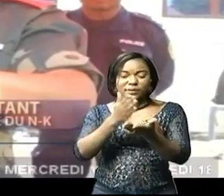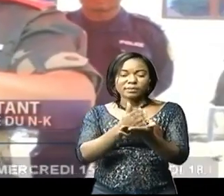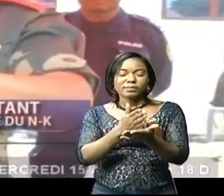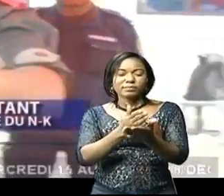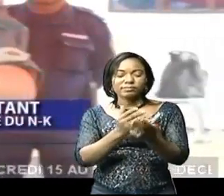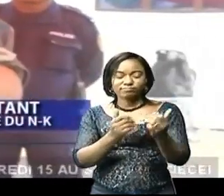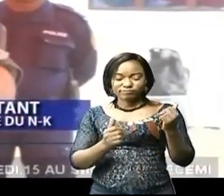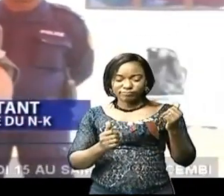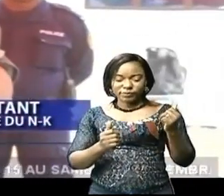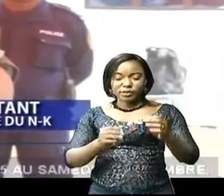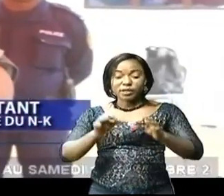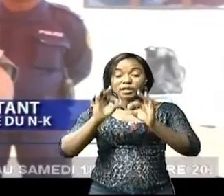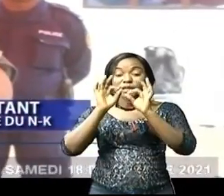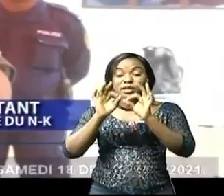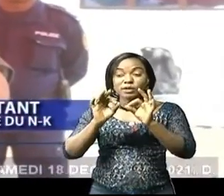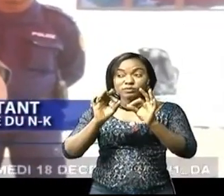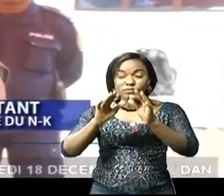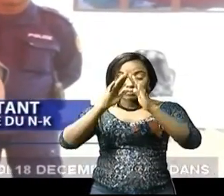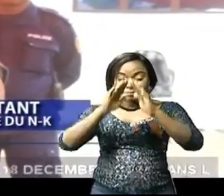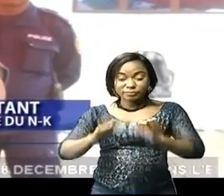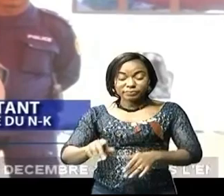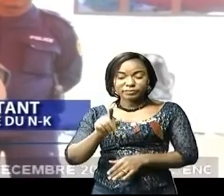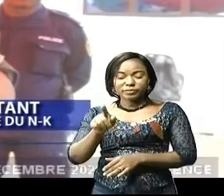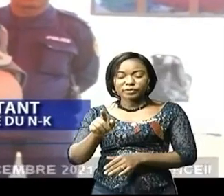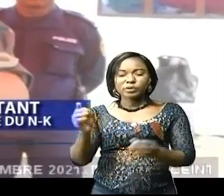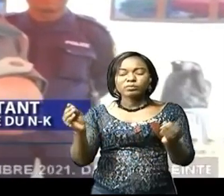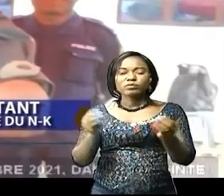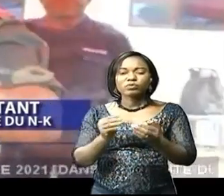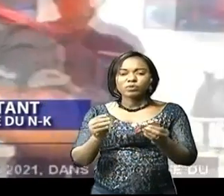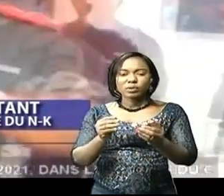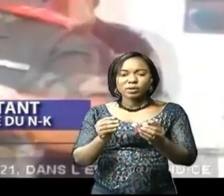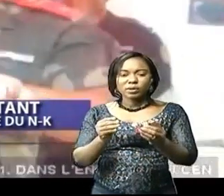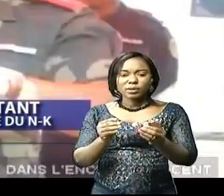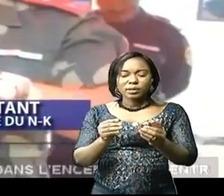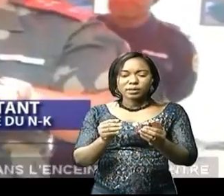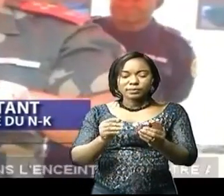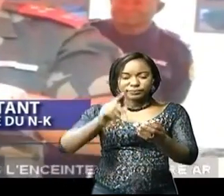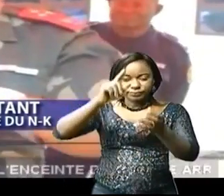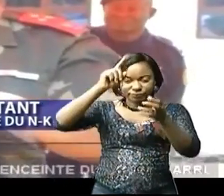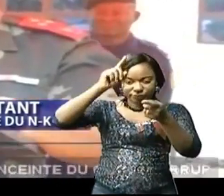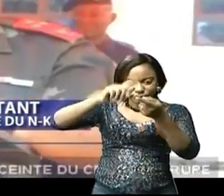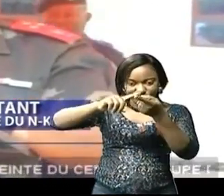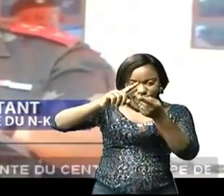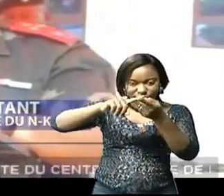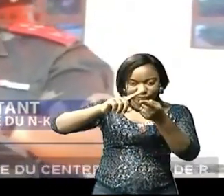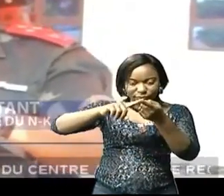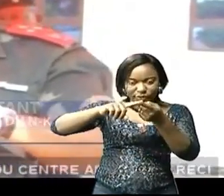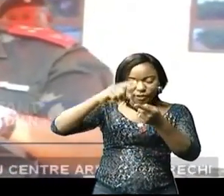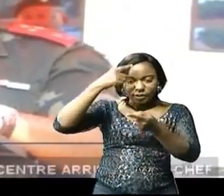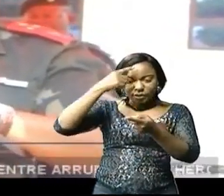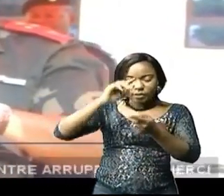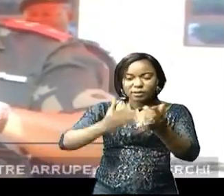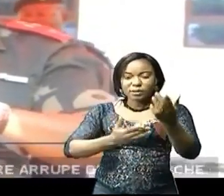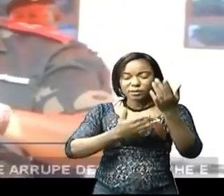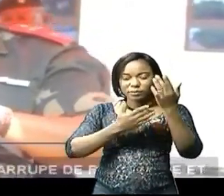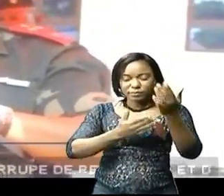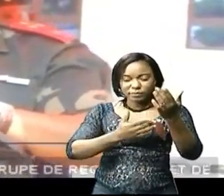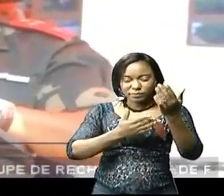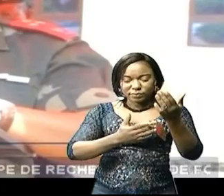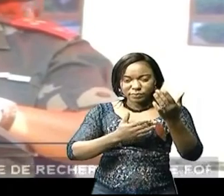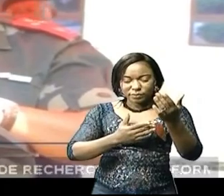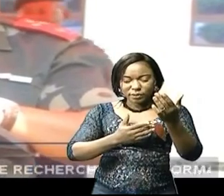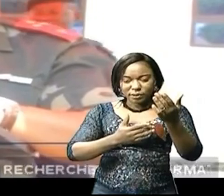nouveau bâtiment se justifie à prix d'un titre rapporté à l'échelle de son importance démographique